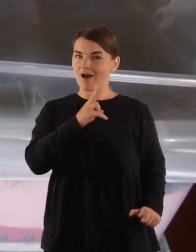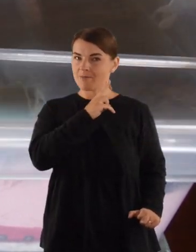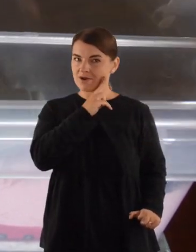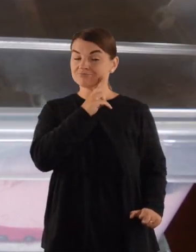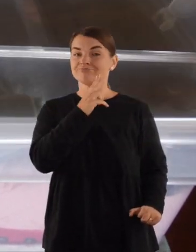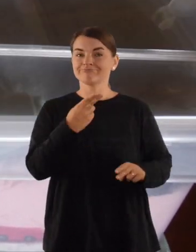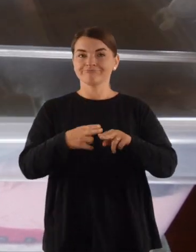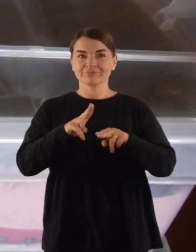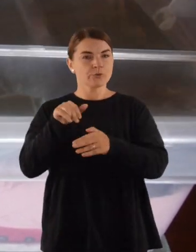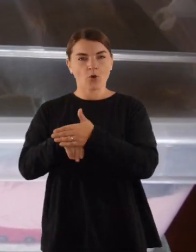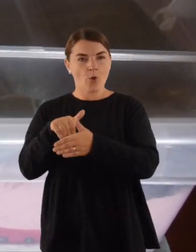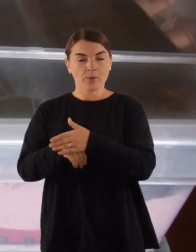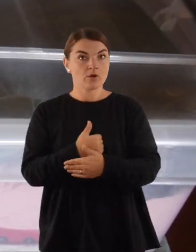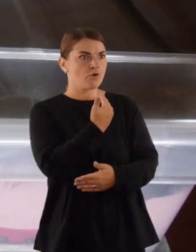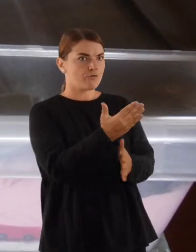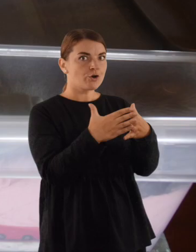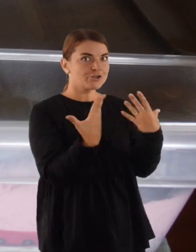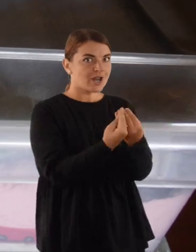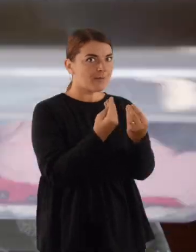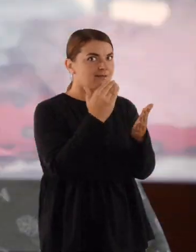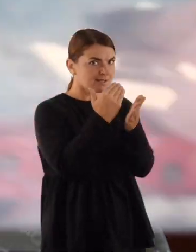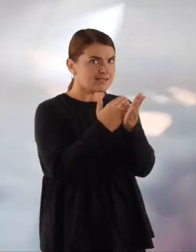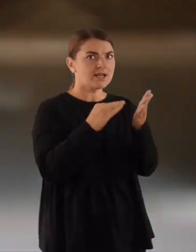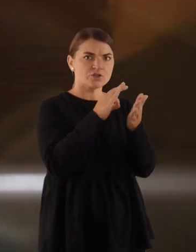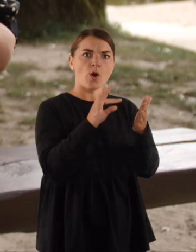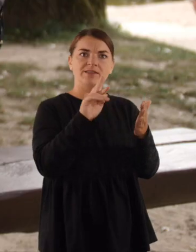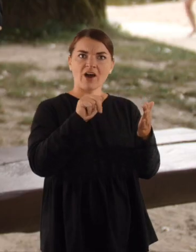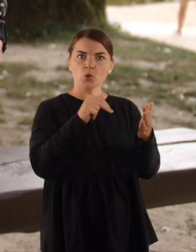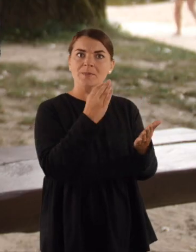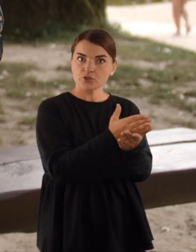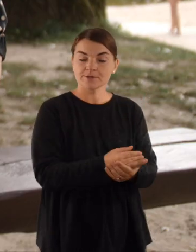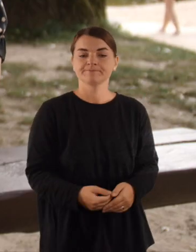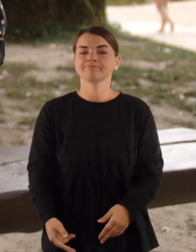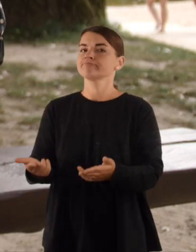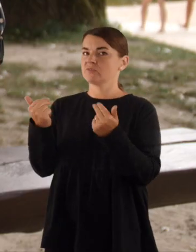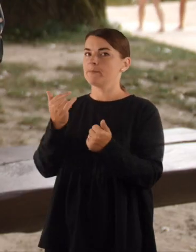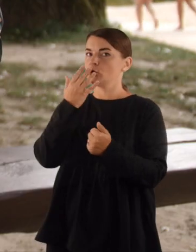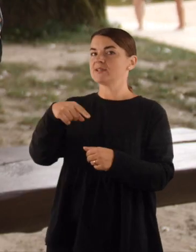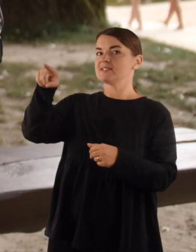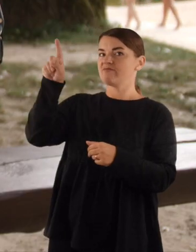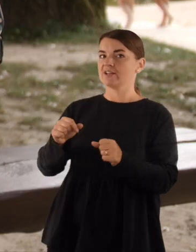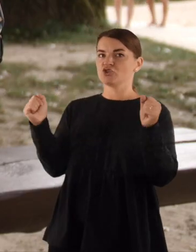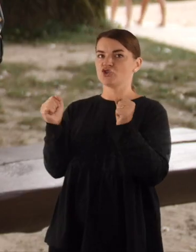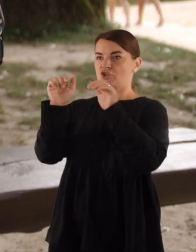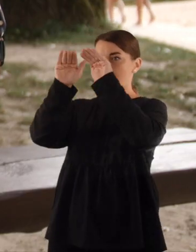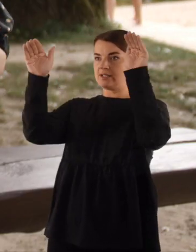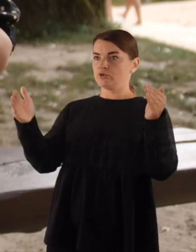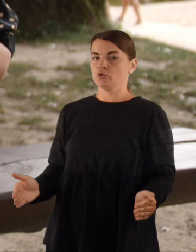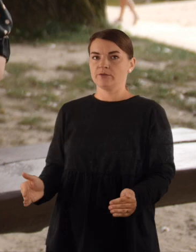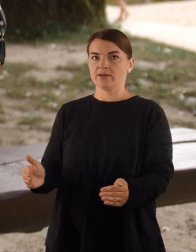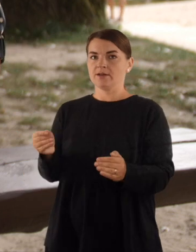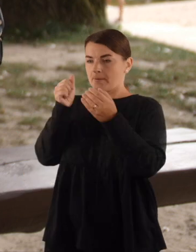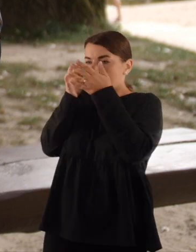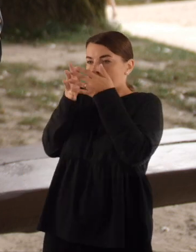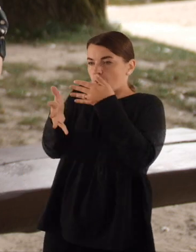taupoma. Ar Vitulskis šeimoje yra taisyklių tvarumo tema? Taip. Pirmoji taisyklė mūsų šaldytuve tai yra permato mindeliai